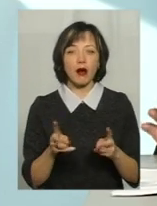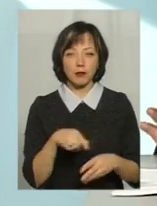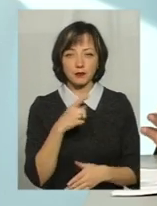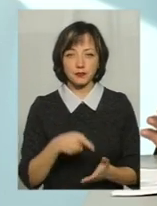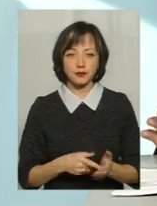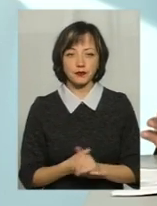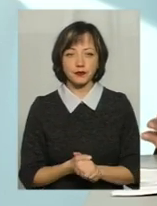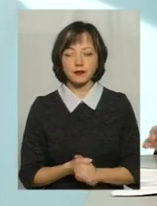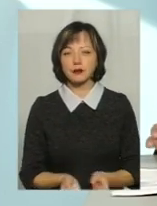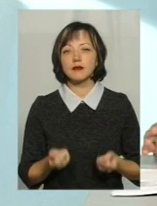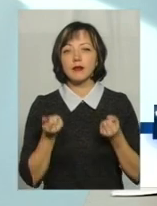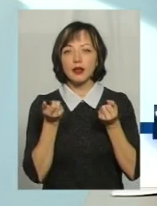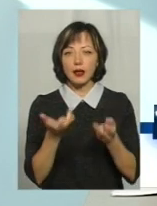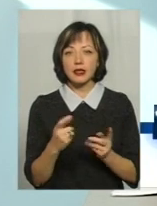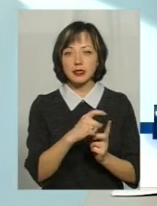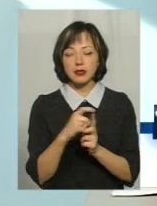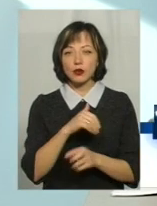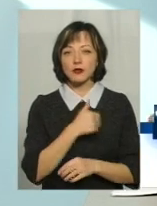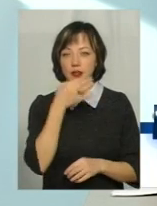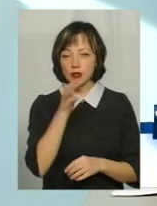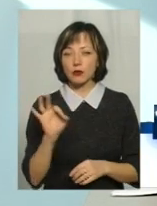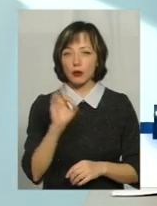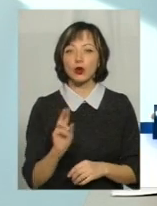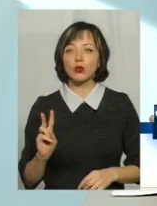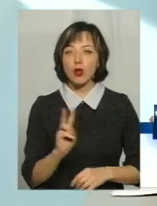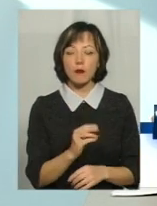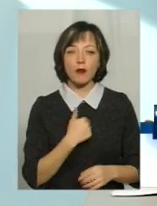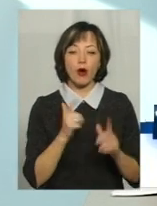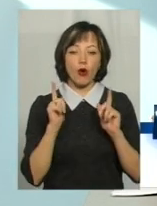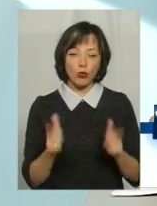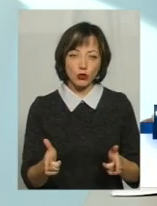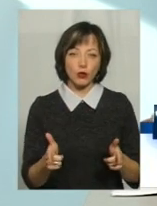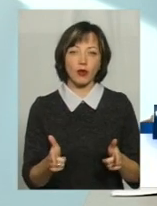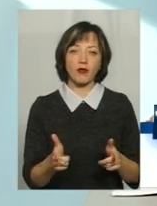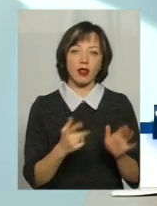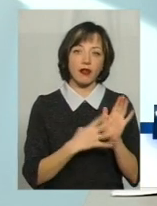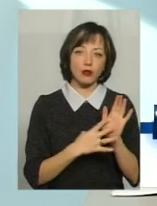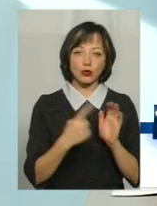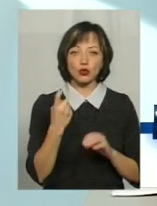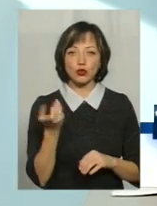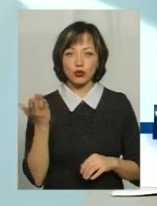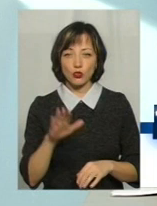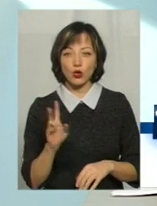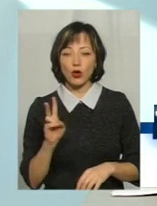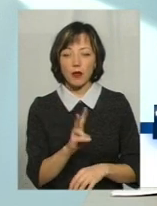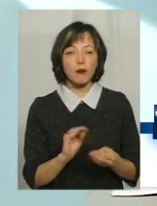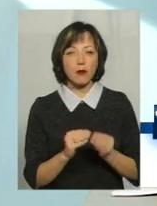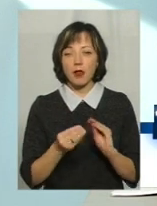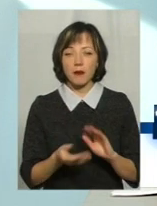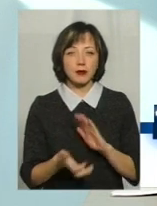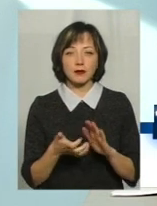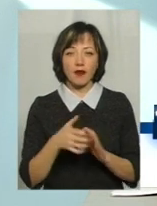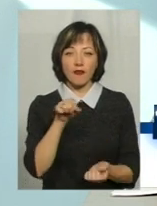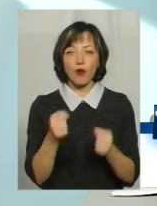тут би пару слів хотів би сказати про тролейбусу. Дійсно, ми зараз би готові випустити на лінію 90-100 тролейбусів. Проблема в тому, що немає